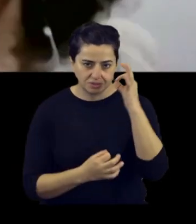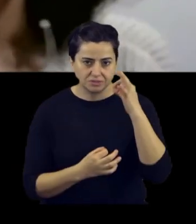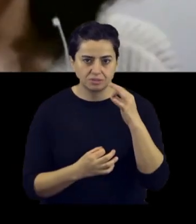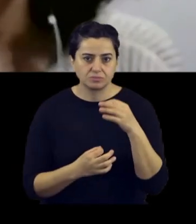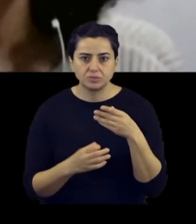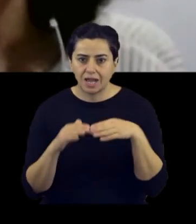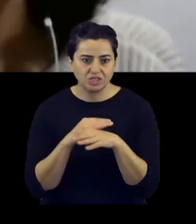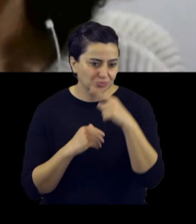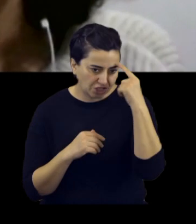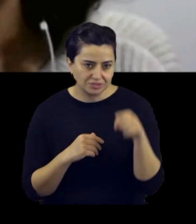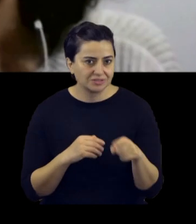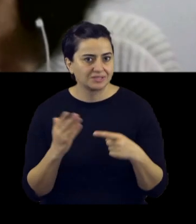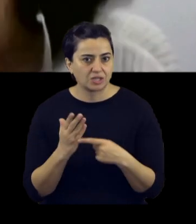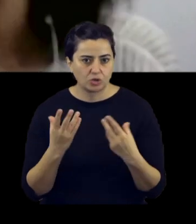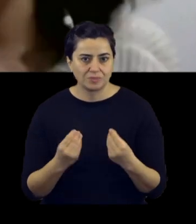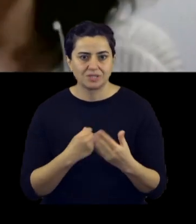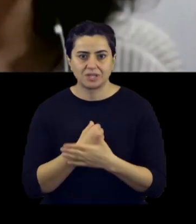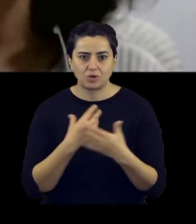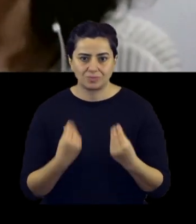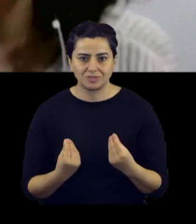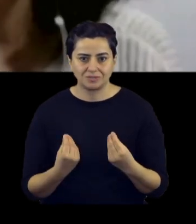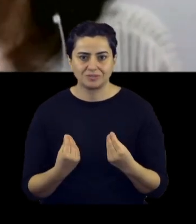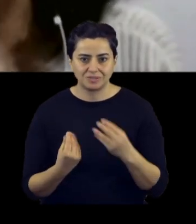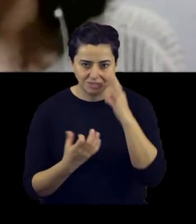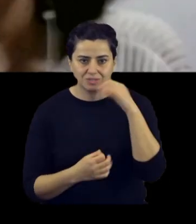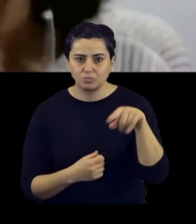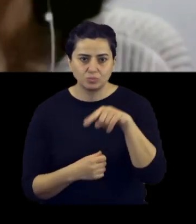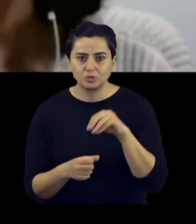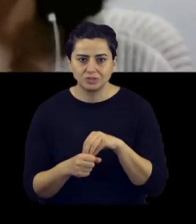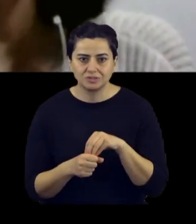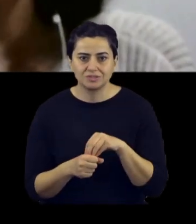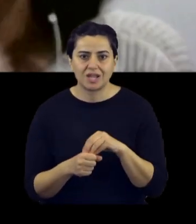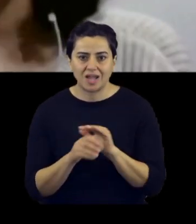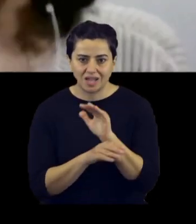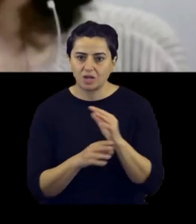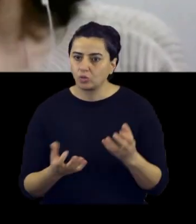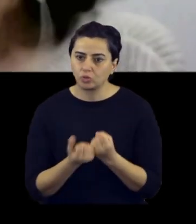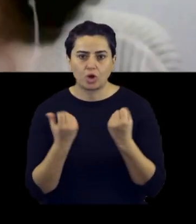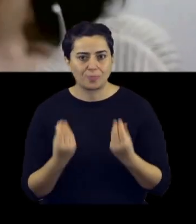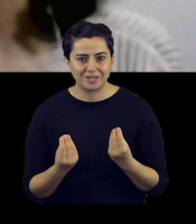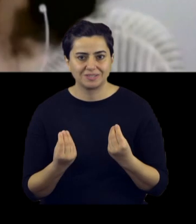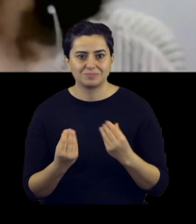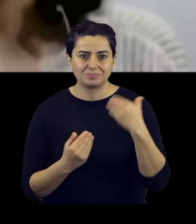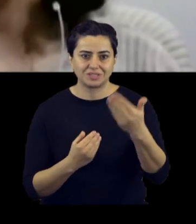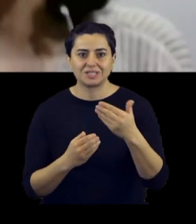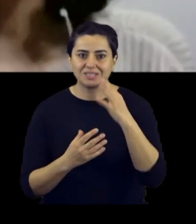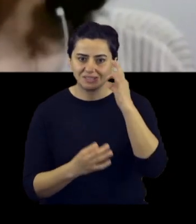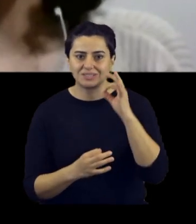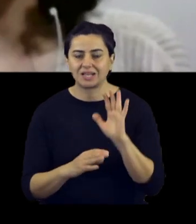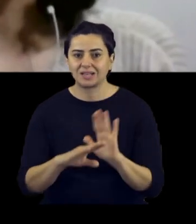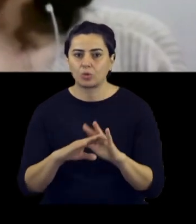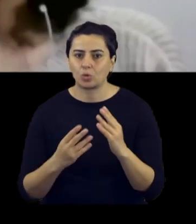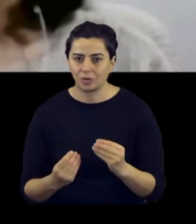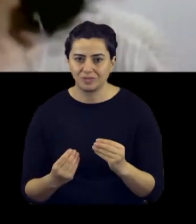İnsanlara bu şekilde ulaşabilirim. İnsanlara yardımcı olabilirim. insanlar bunu kullanarak hayatlarını kurtarabilirler ve başka insanlara